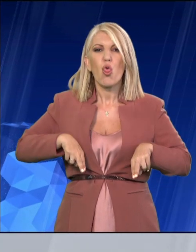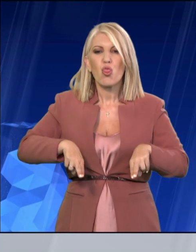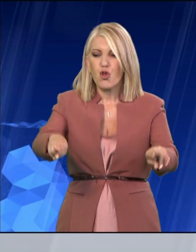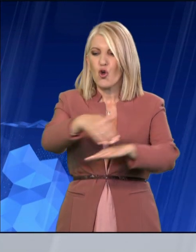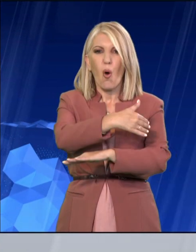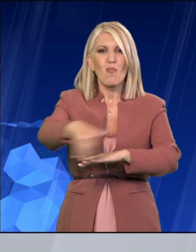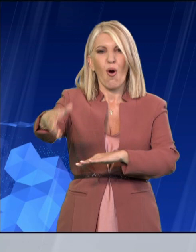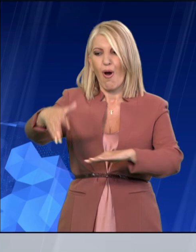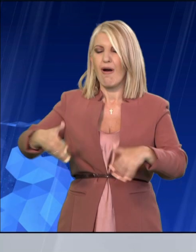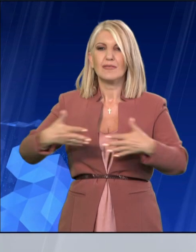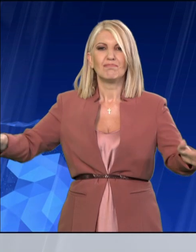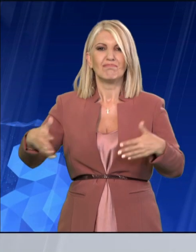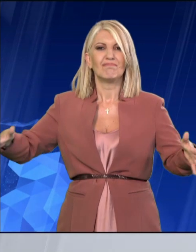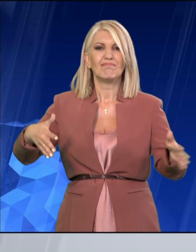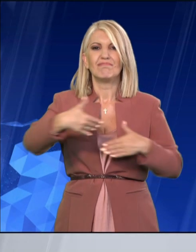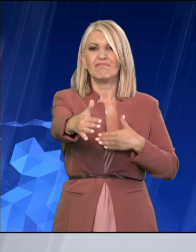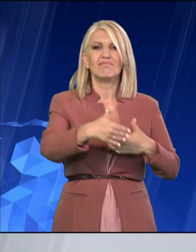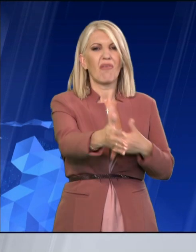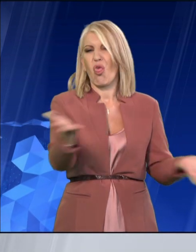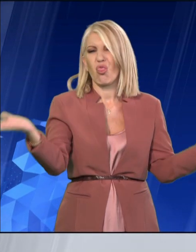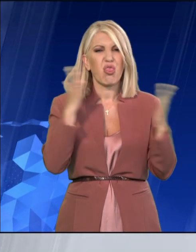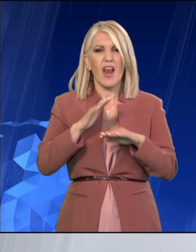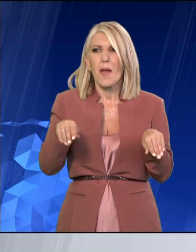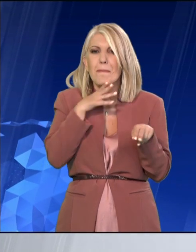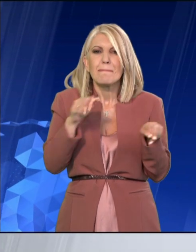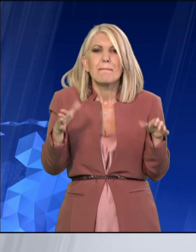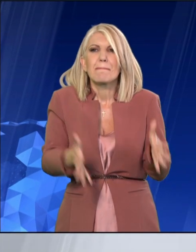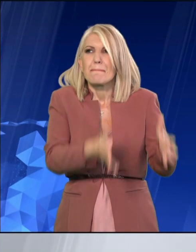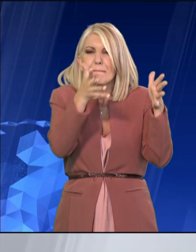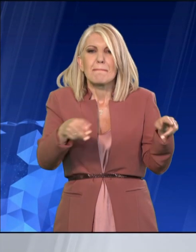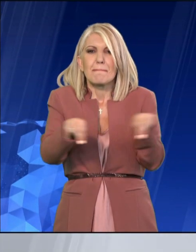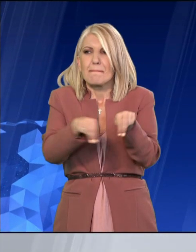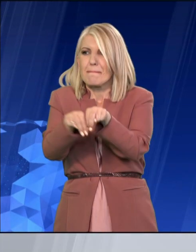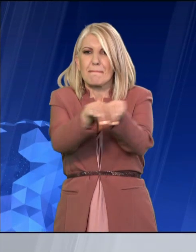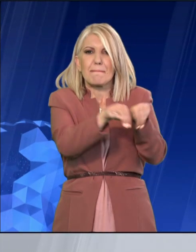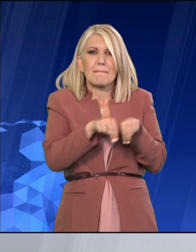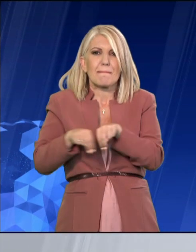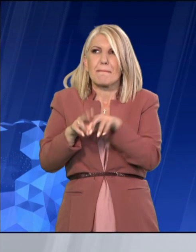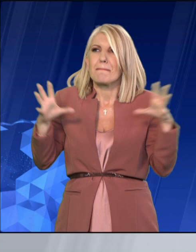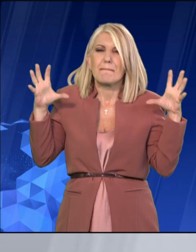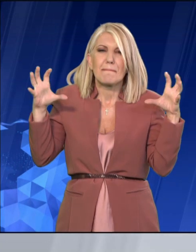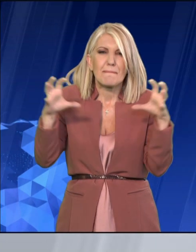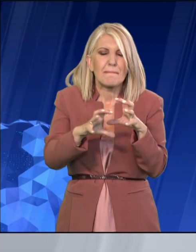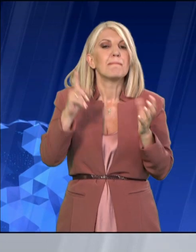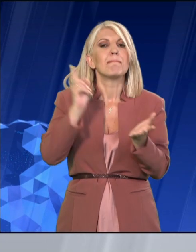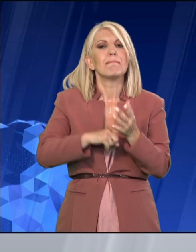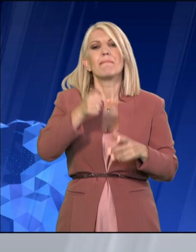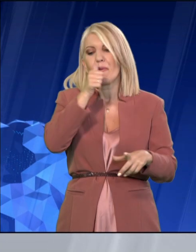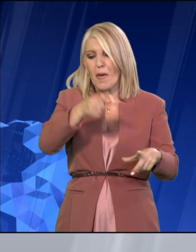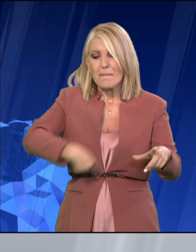Δεν υπάρχουν δέντρα. Θα πρέπει να δούμε να κάνουμε τις πόλεις και μας λίγο πιο βιώσιμες. Να βάλουμε μέσα νερό. Να βάλουμε άσυλο.